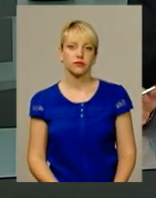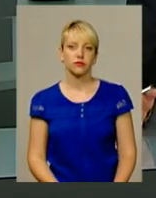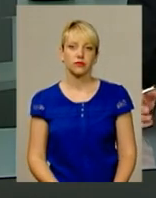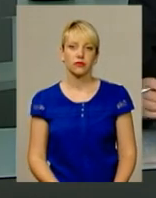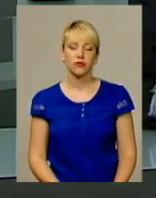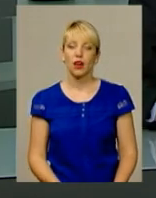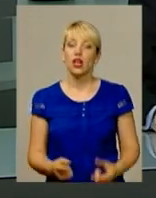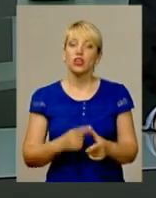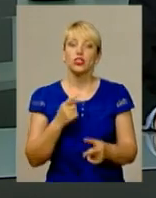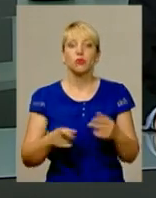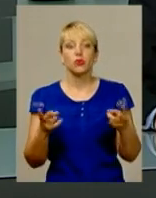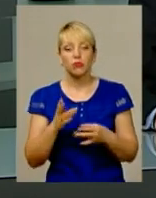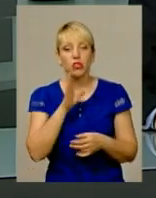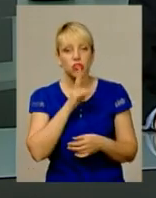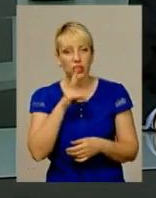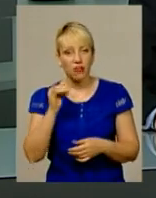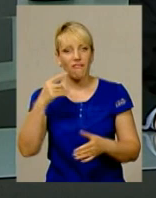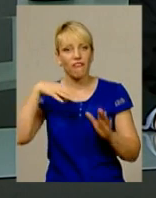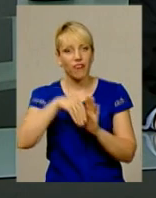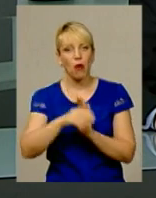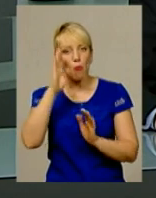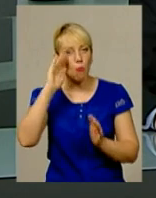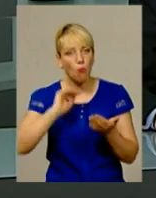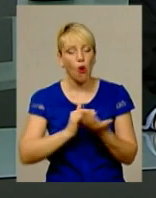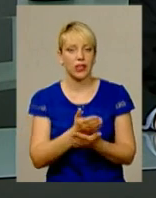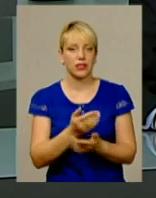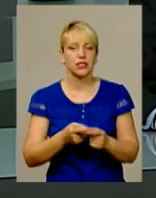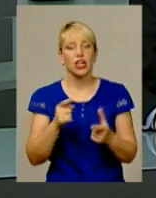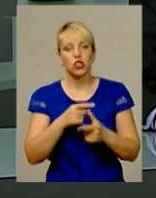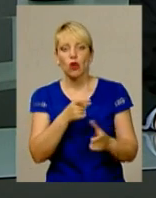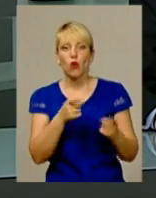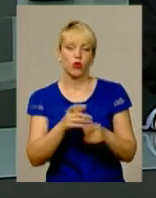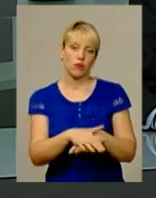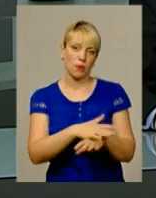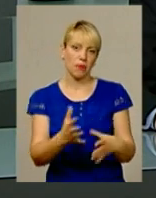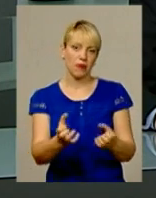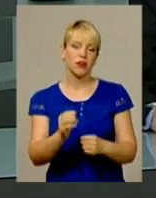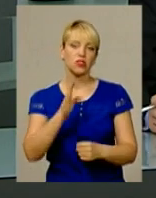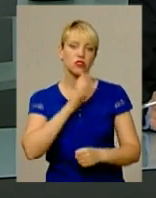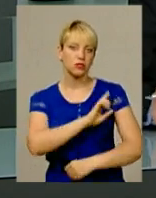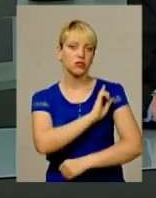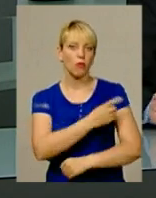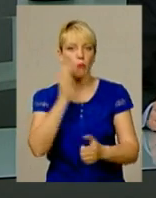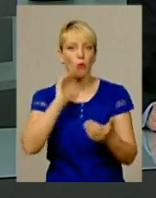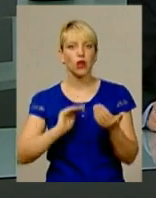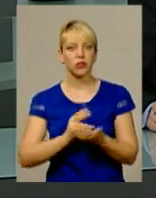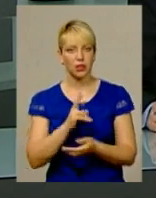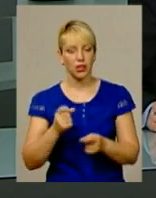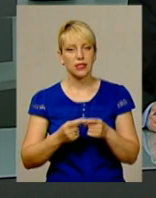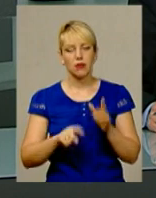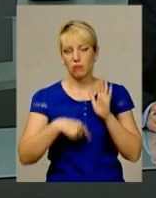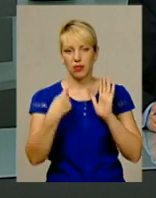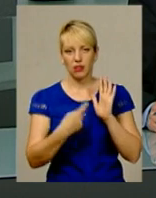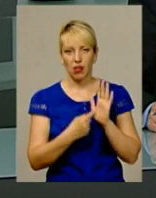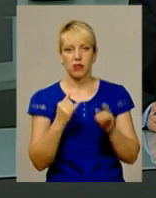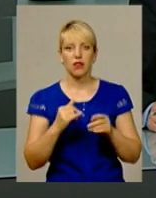Чи потрібні жінки в політиці? Чи готове суспільство прийняти сильну жінку-політика? Ці питання стали знаковими